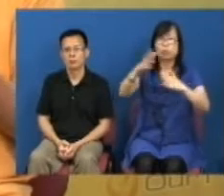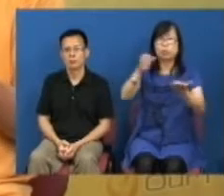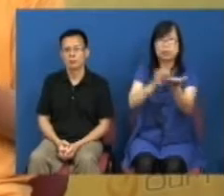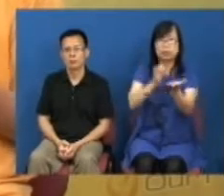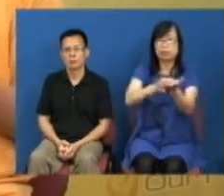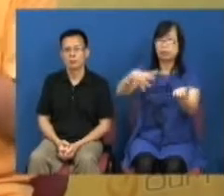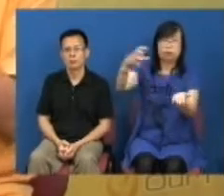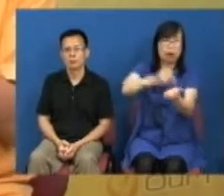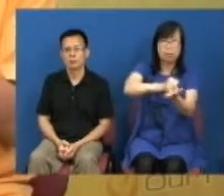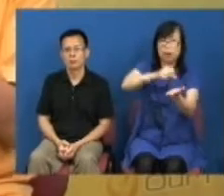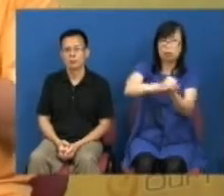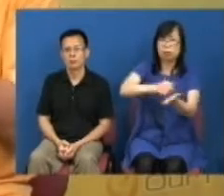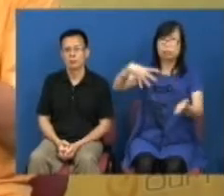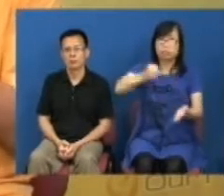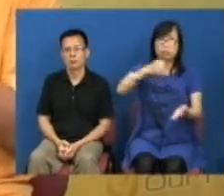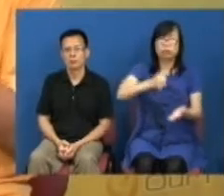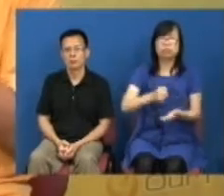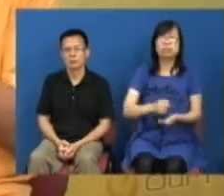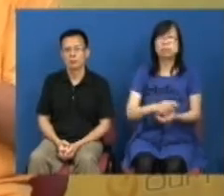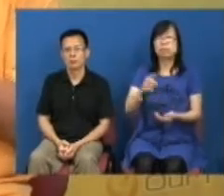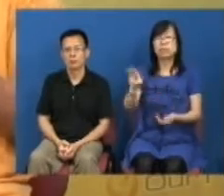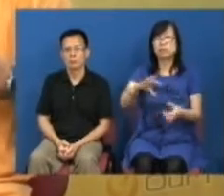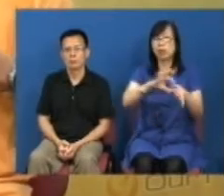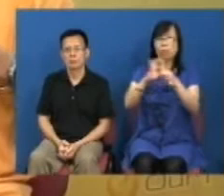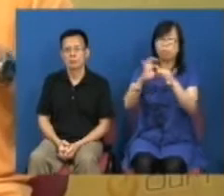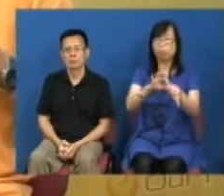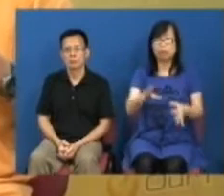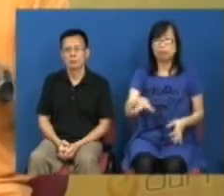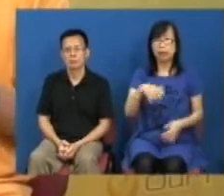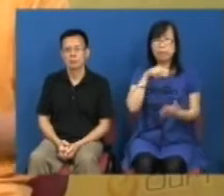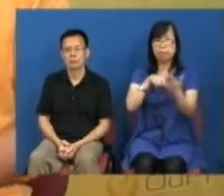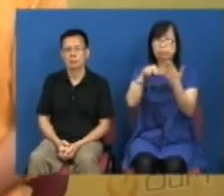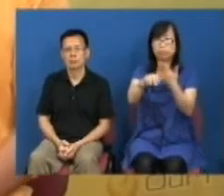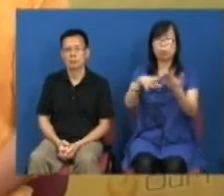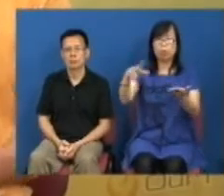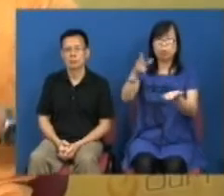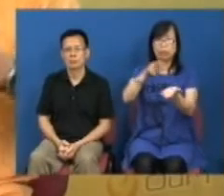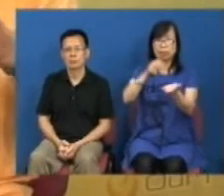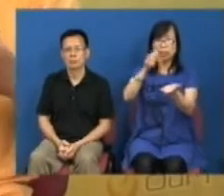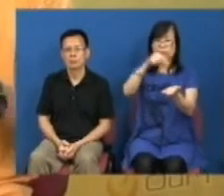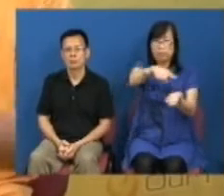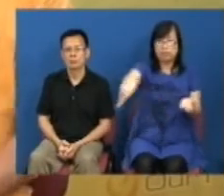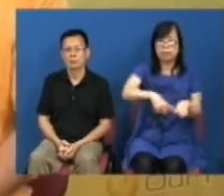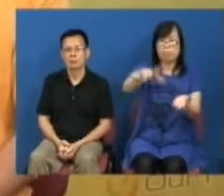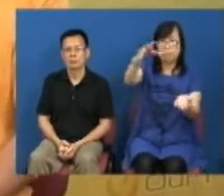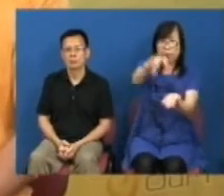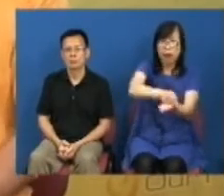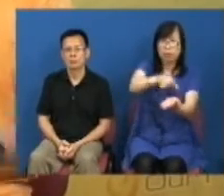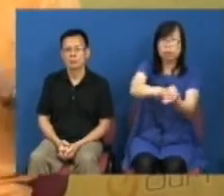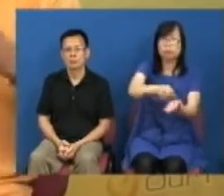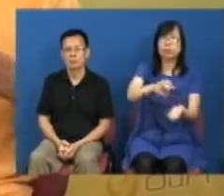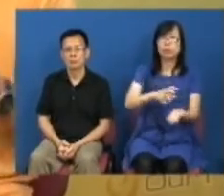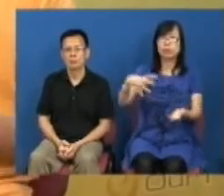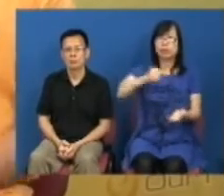权是相关的透过两个政策枪议我们期望地产霸权的情况就是肆虐的情况可以